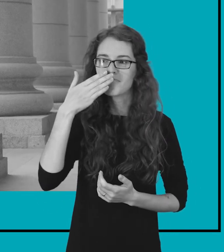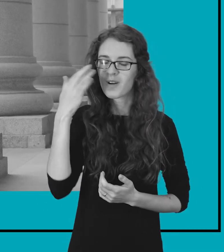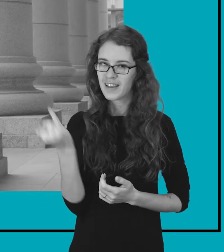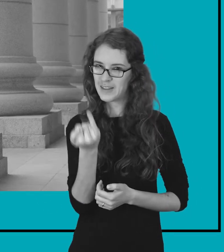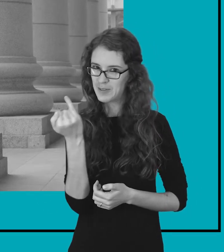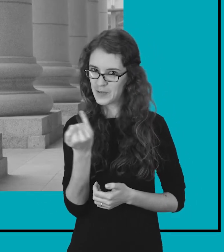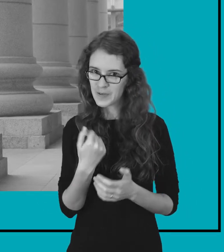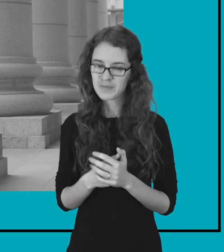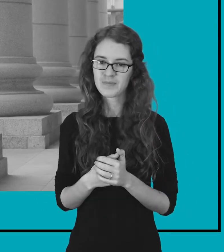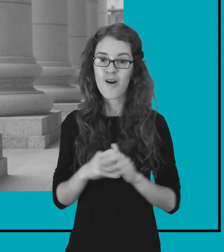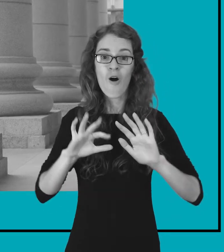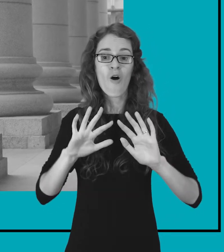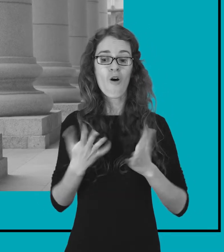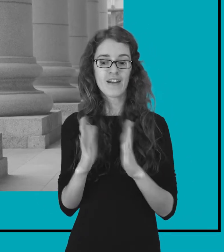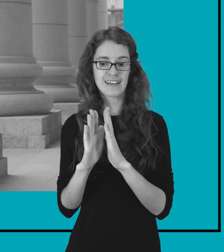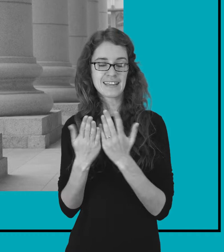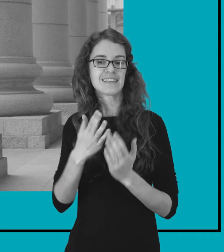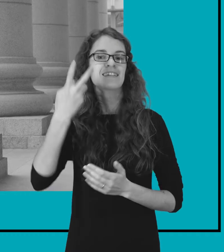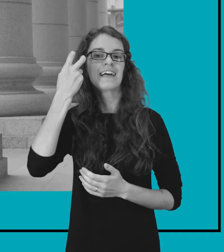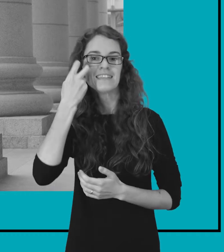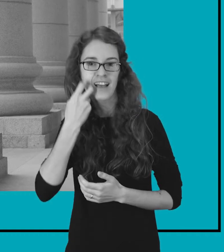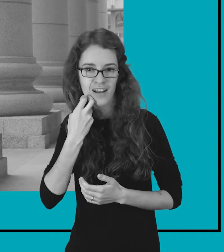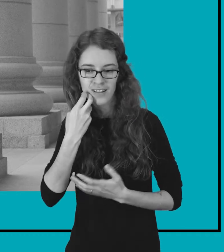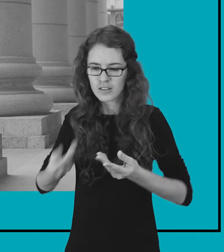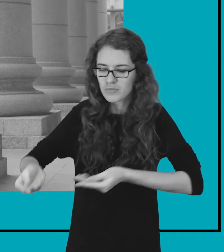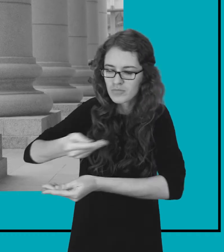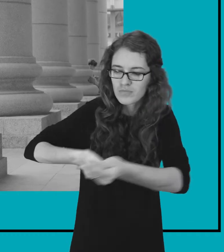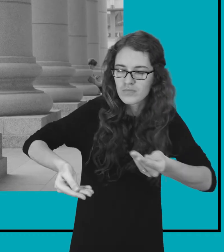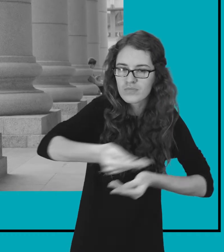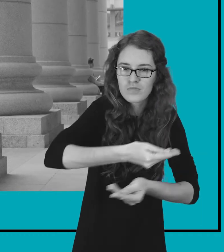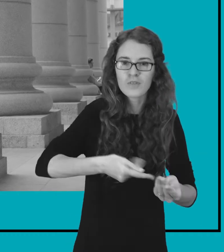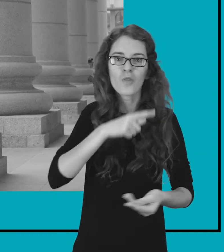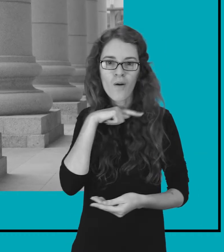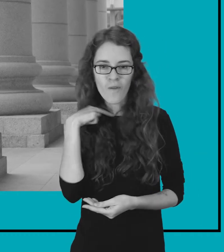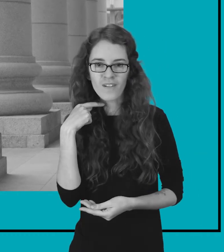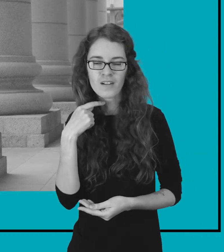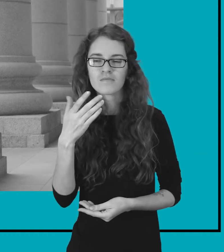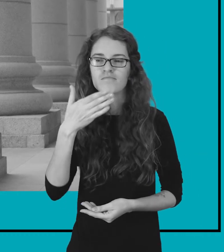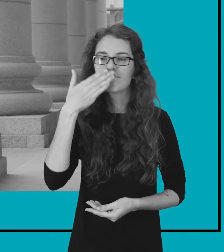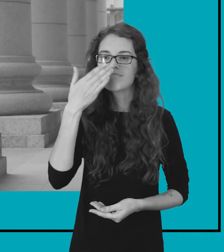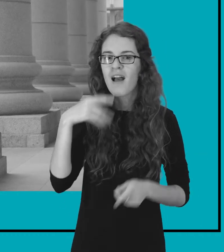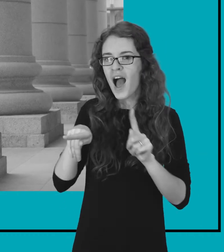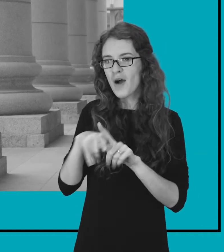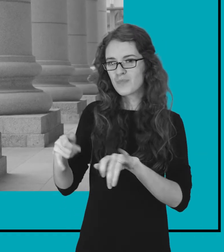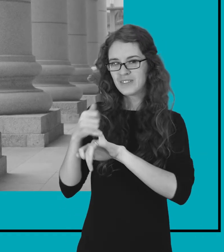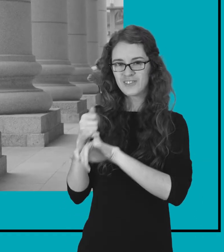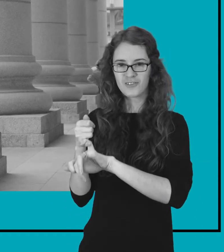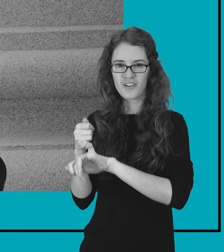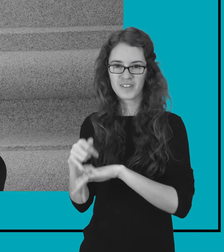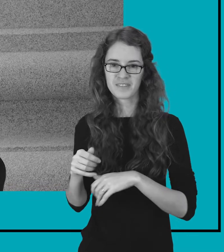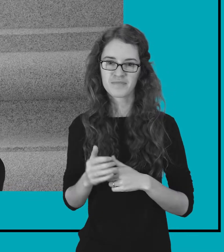O jeigu jinai sena ir perėjus per daug daug rankų, tai yra dar kitaip, tada tai kvepia istoriją.